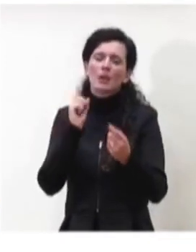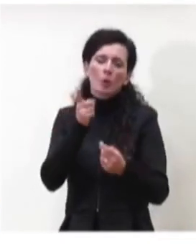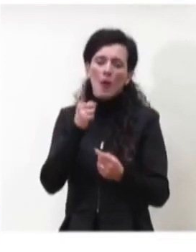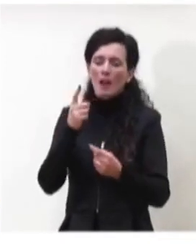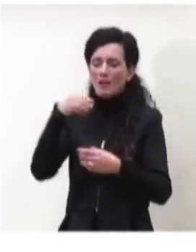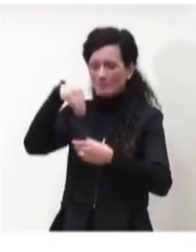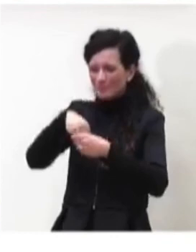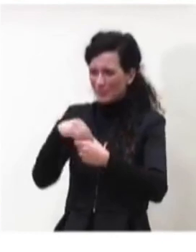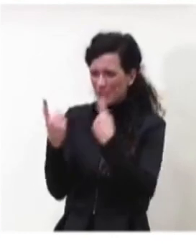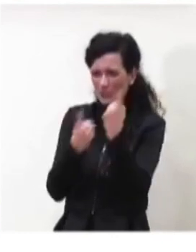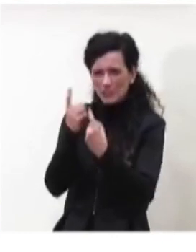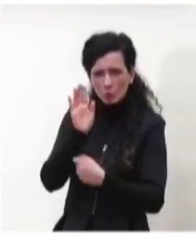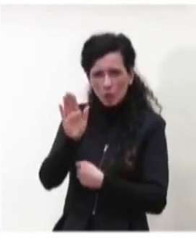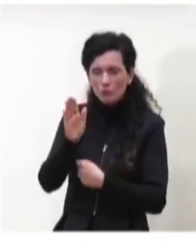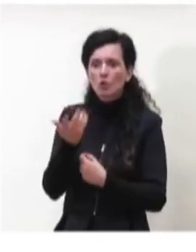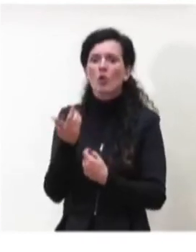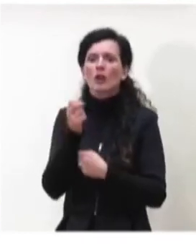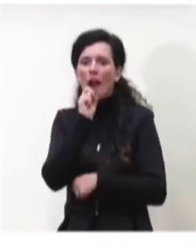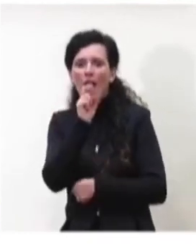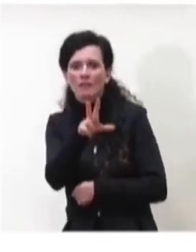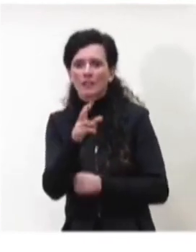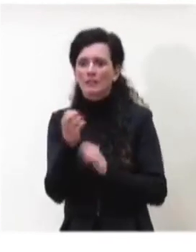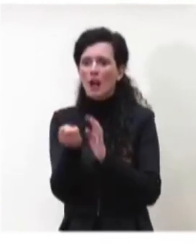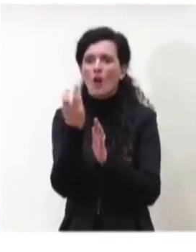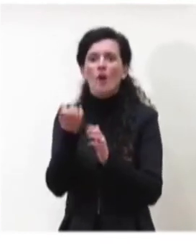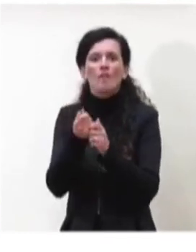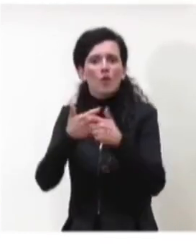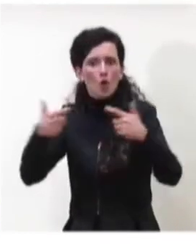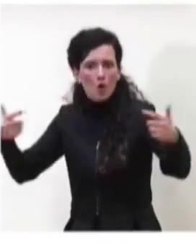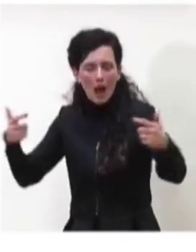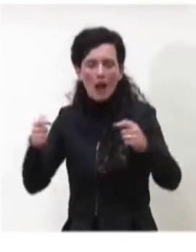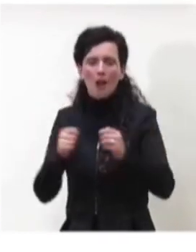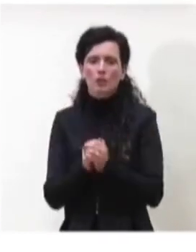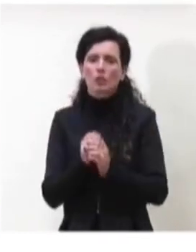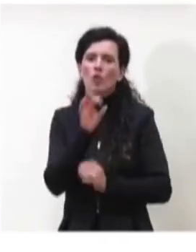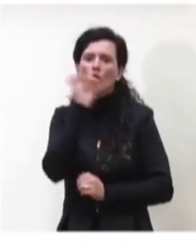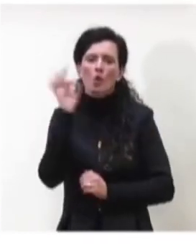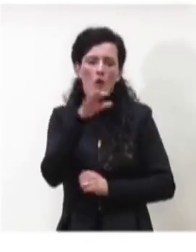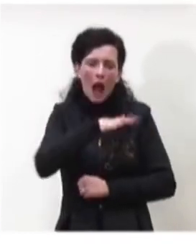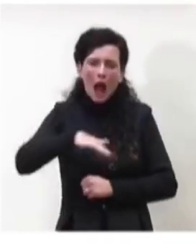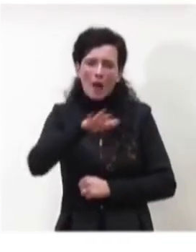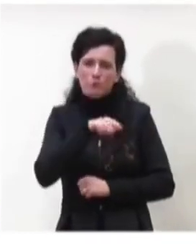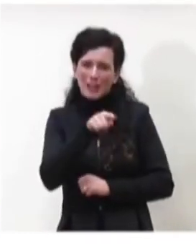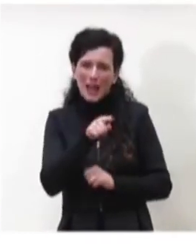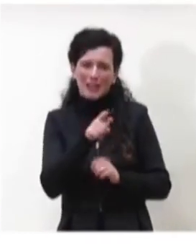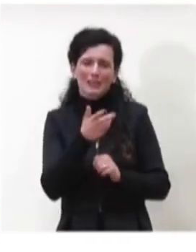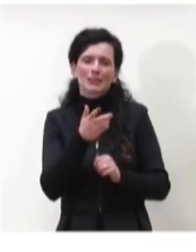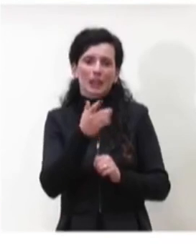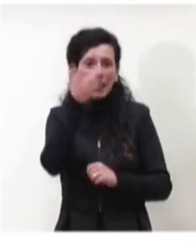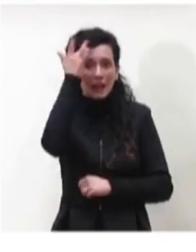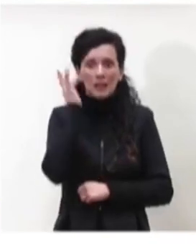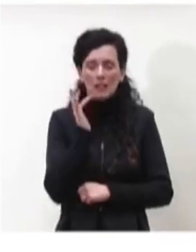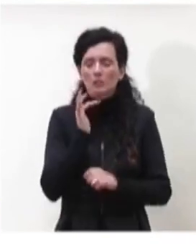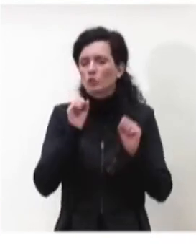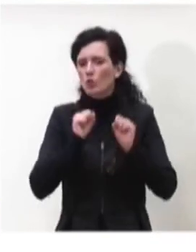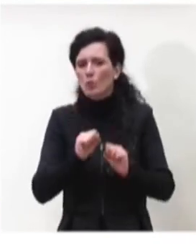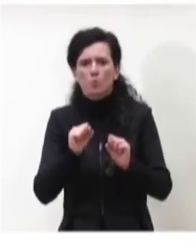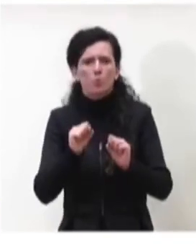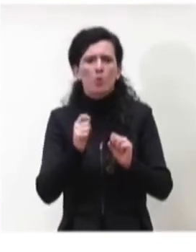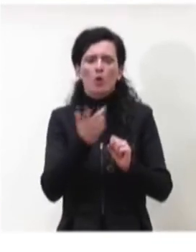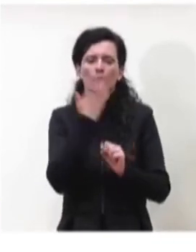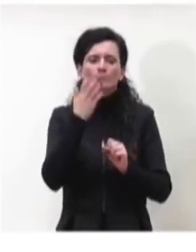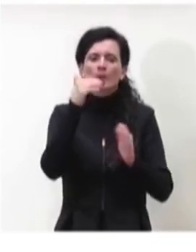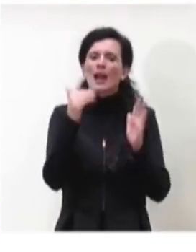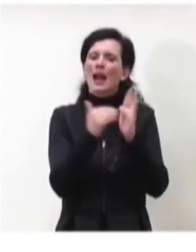vengono segnalati i focolai in ambienti particolarmente a rischio come possono essere le case di